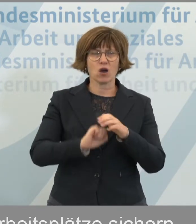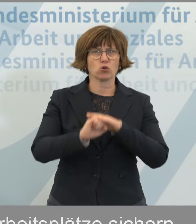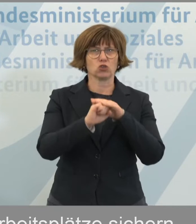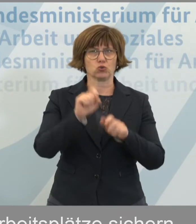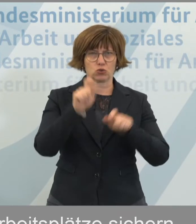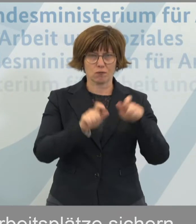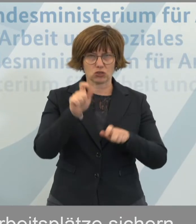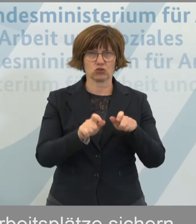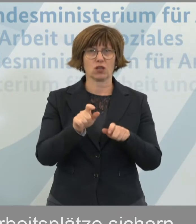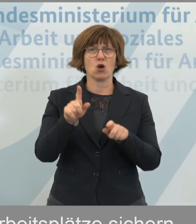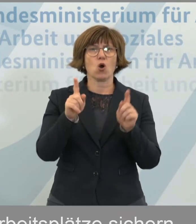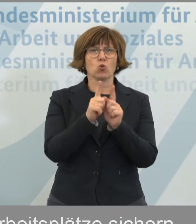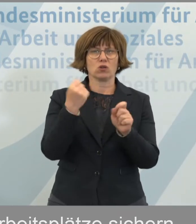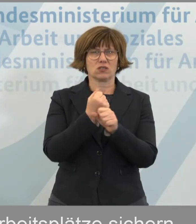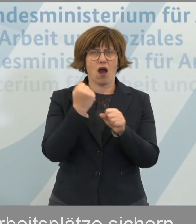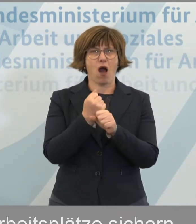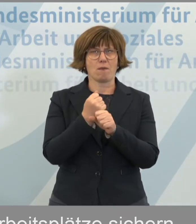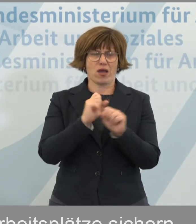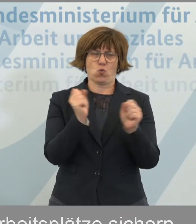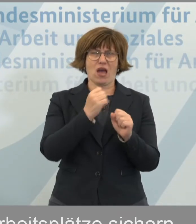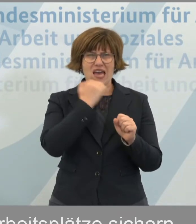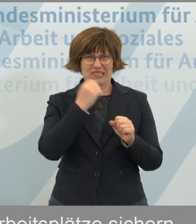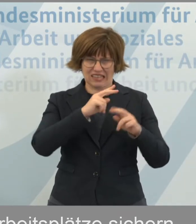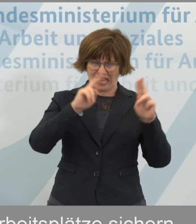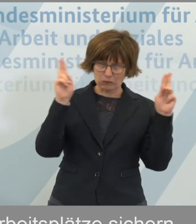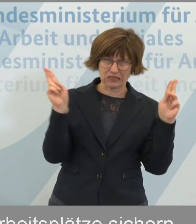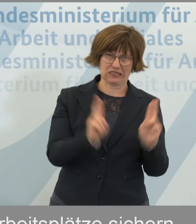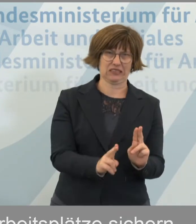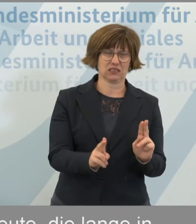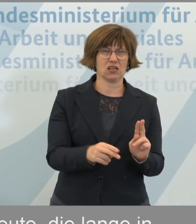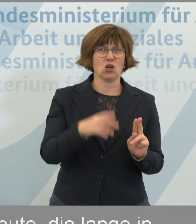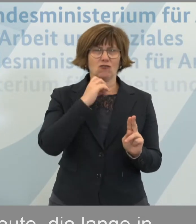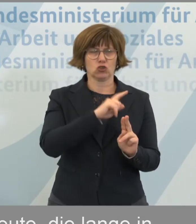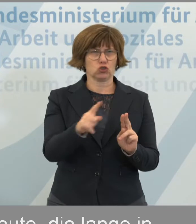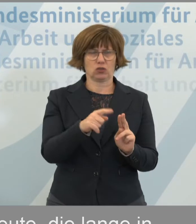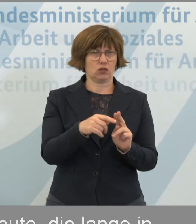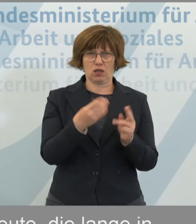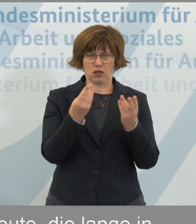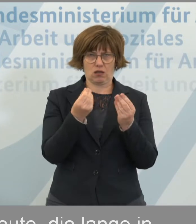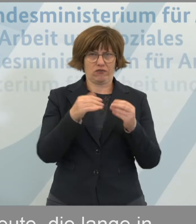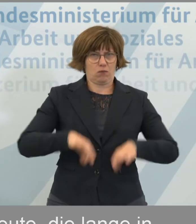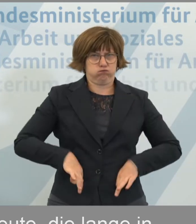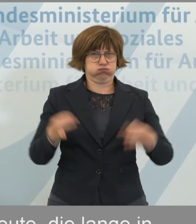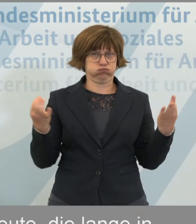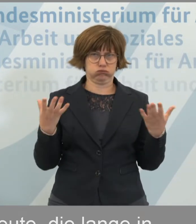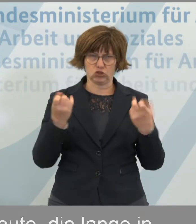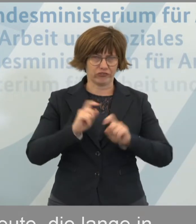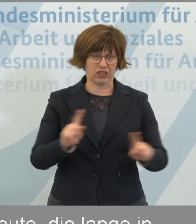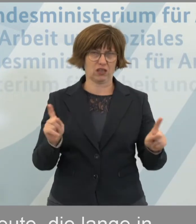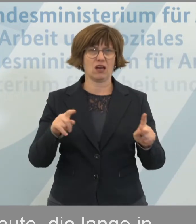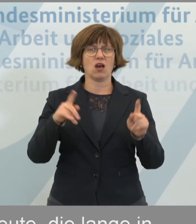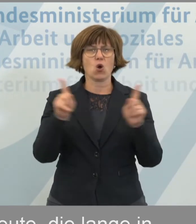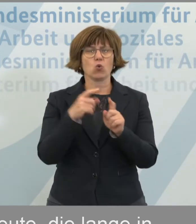Menschen, die in Kurzarbeit starke Einkommensverluste haben, damit sie eben nicht ins Bosenlose fallen. Wir hören das